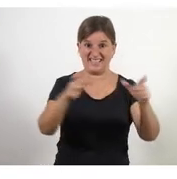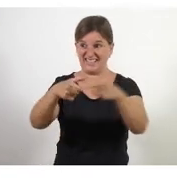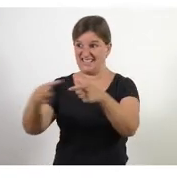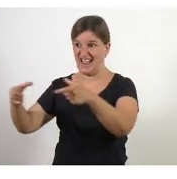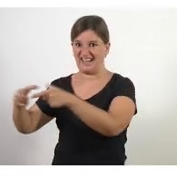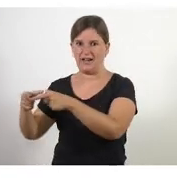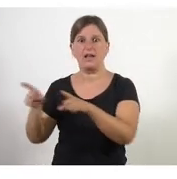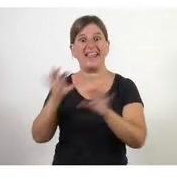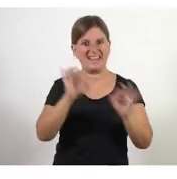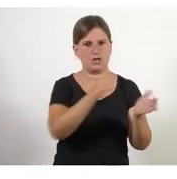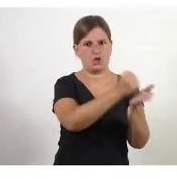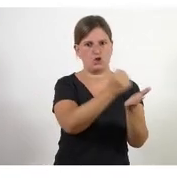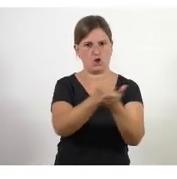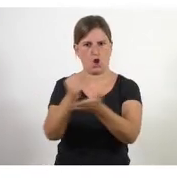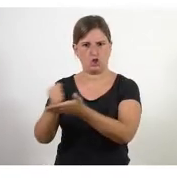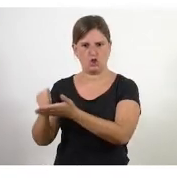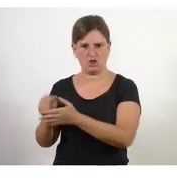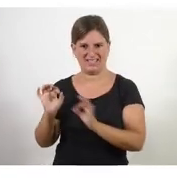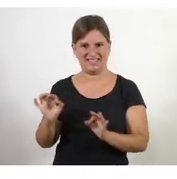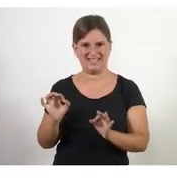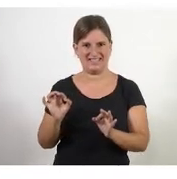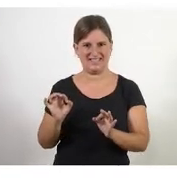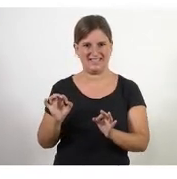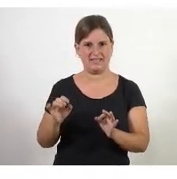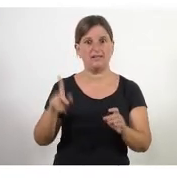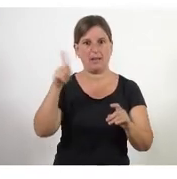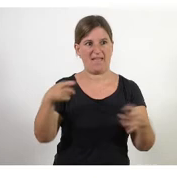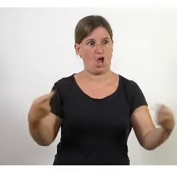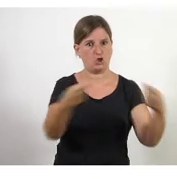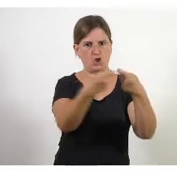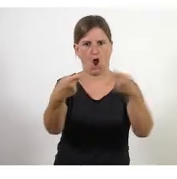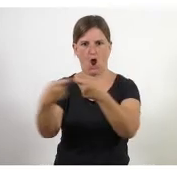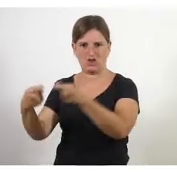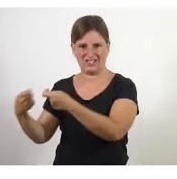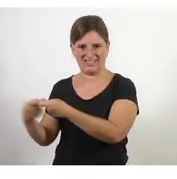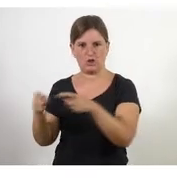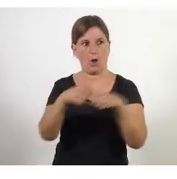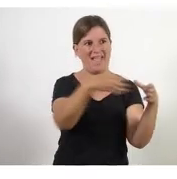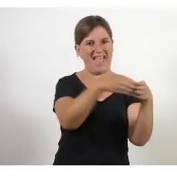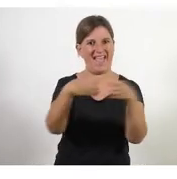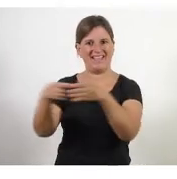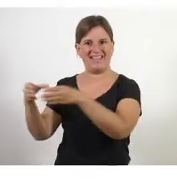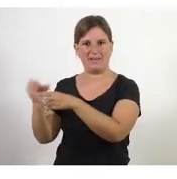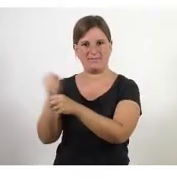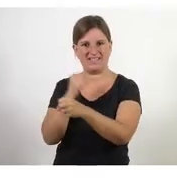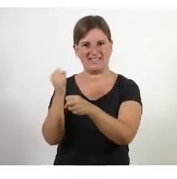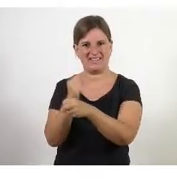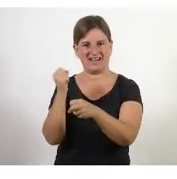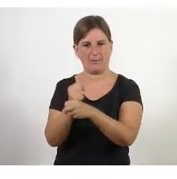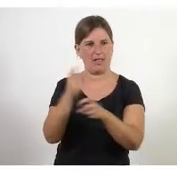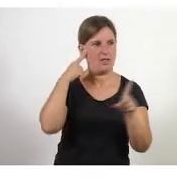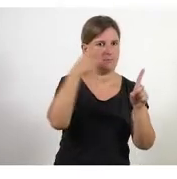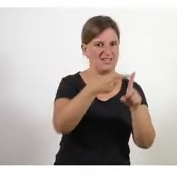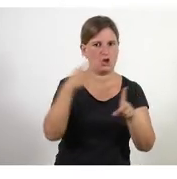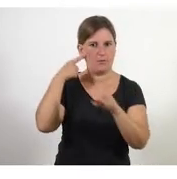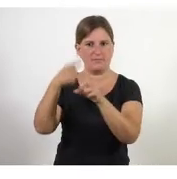socis es consideren socis entre ells i són equips de treball que tenen una missió i